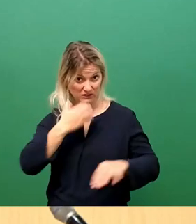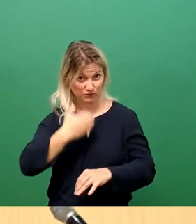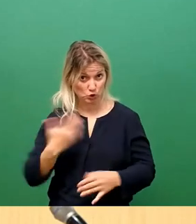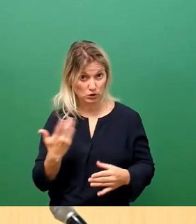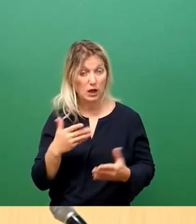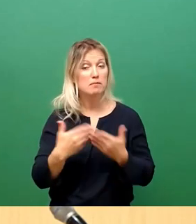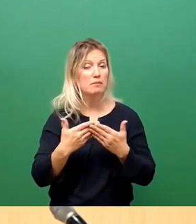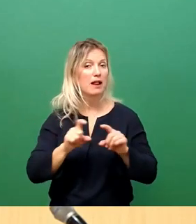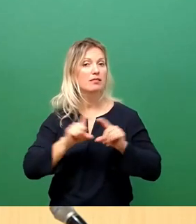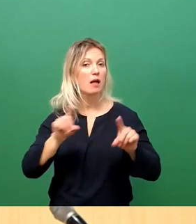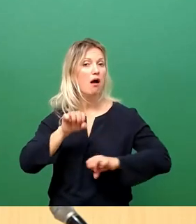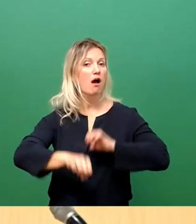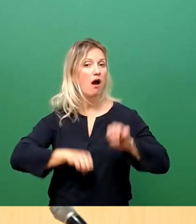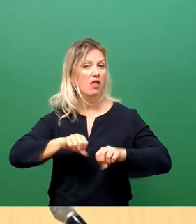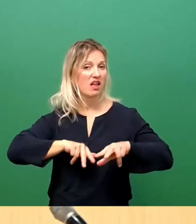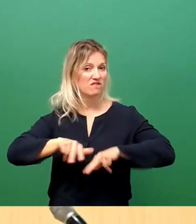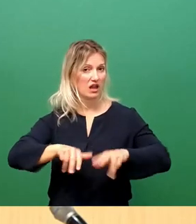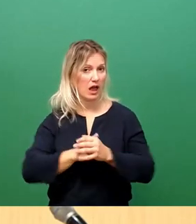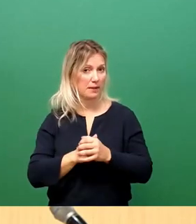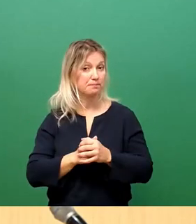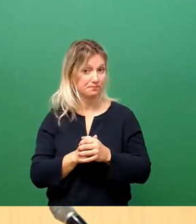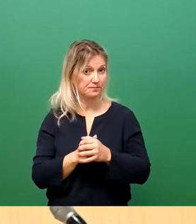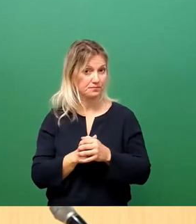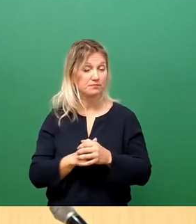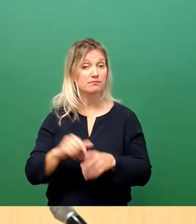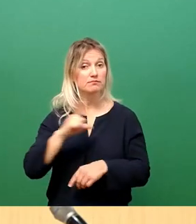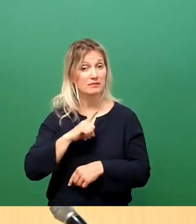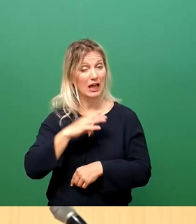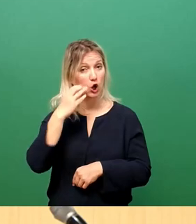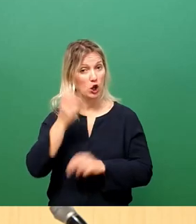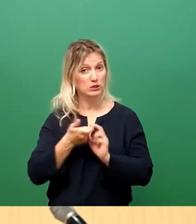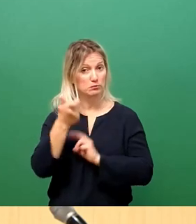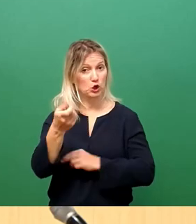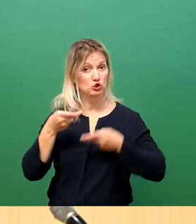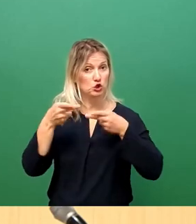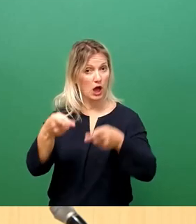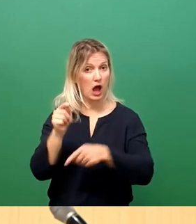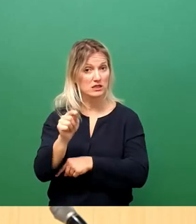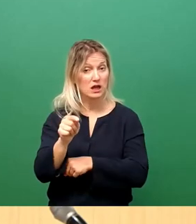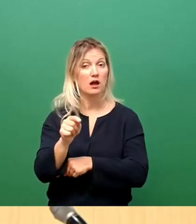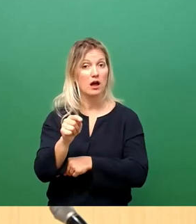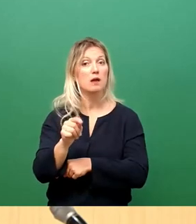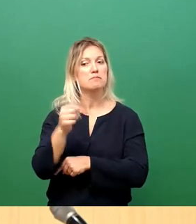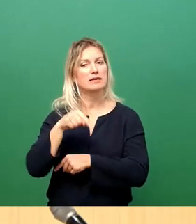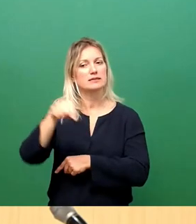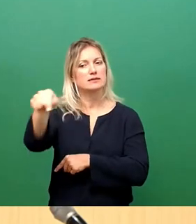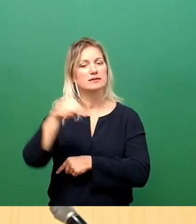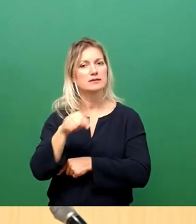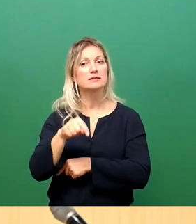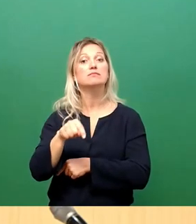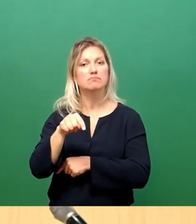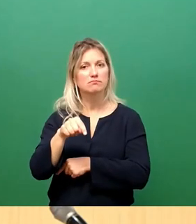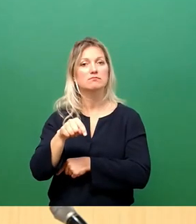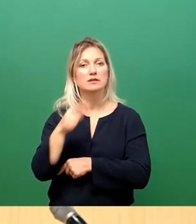auch ein bisschen durchdeklinieren. Die Königsbrückerstrafe hat in weiten Teilen eine Breite von 10 Metern ziemlich genau zwischen den Borden.